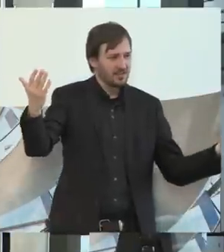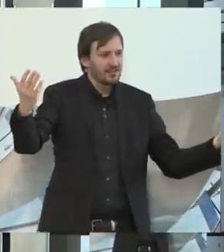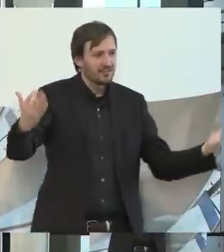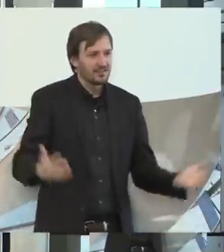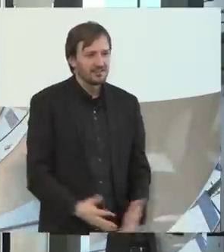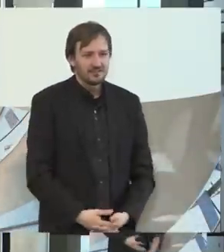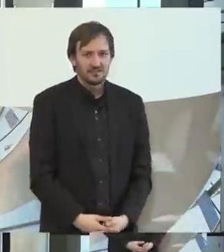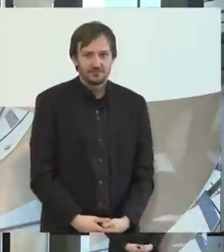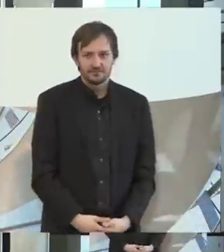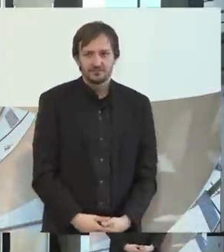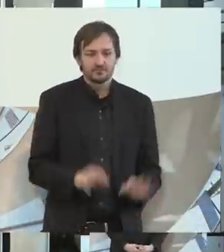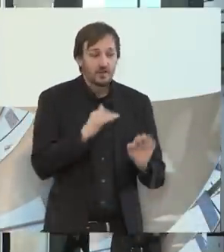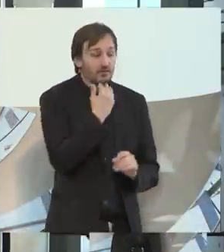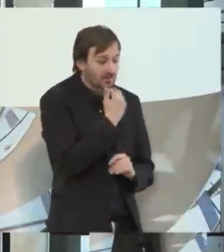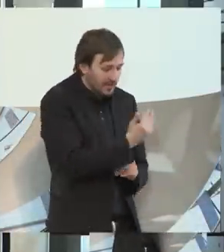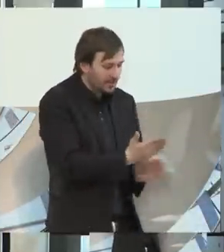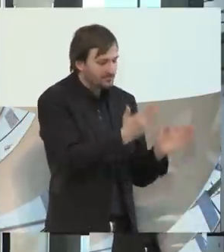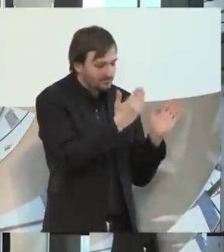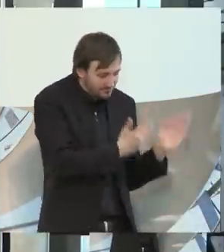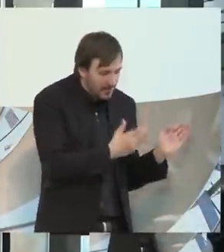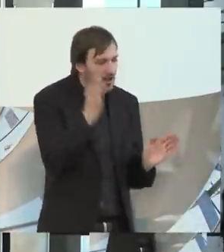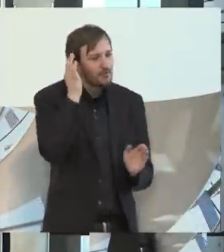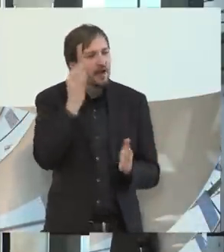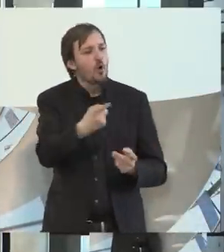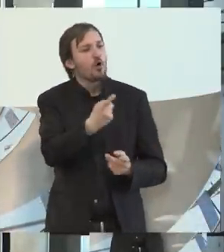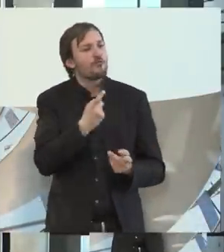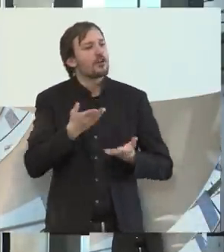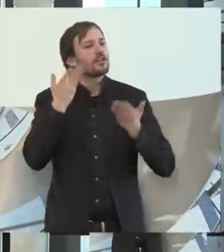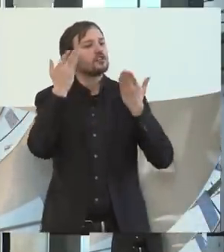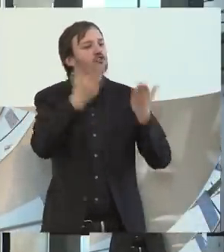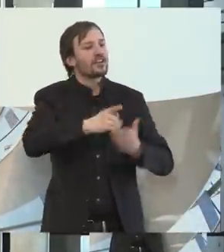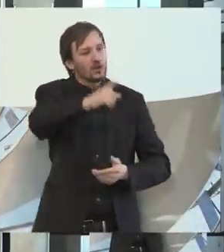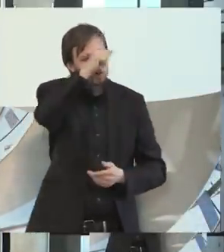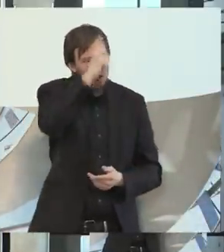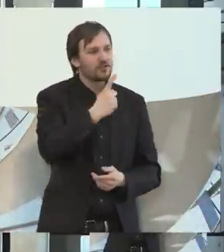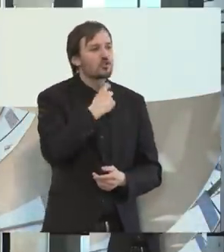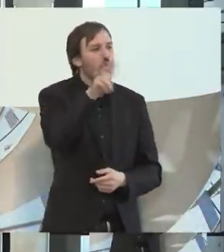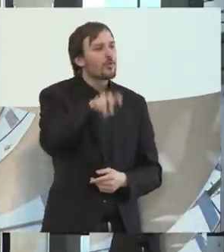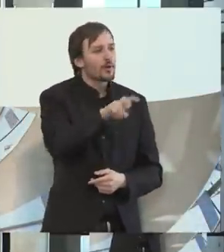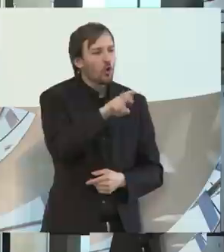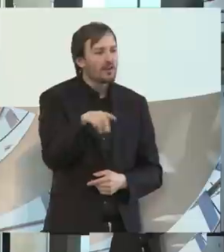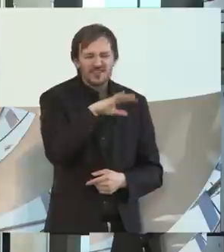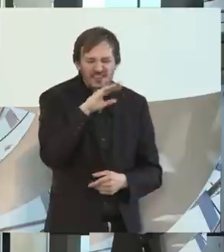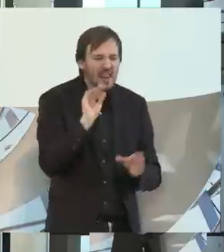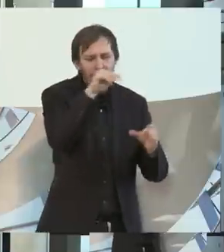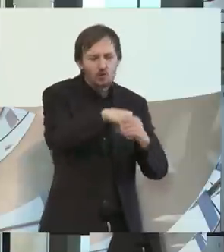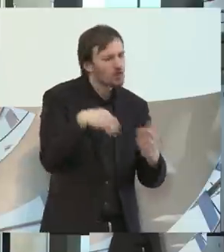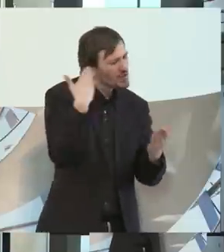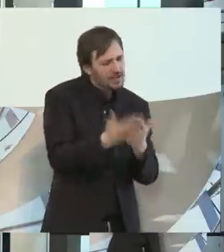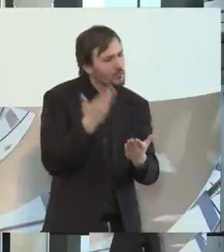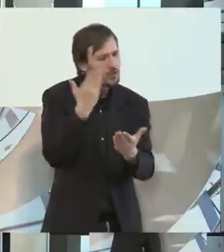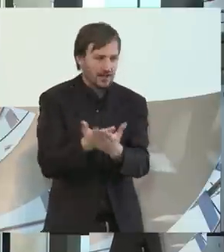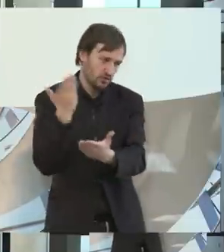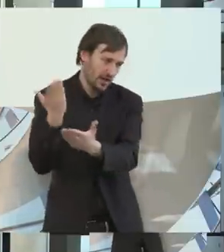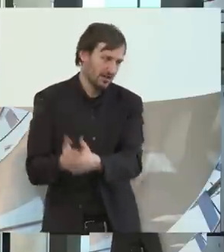Vielen Dank. Frau von Schenk, das Deutsche Rote Kreuz ist Träger von vielen Einrichtungen mit Inklusionsangeboten. Mit